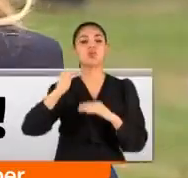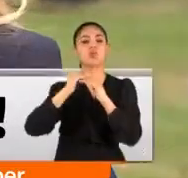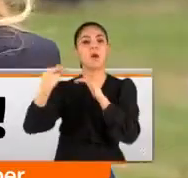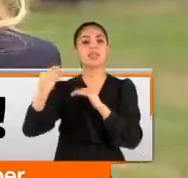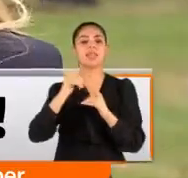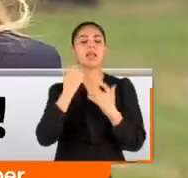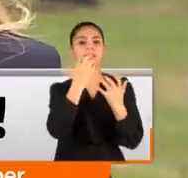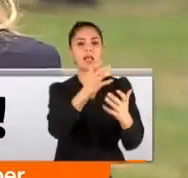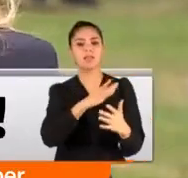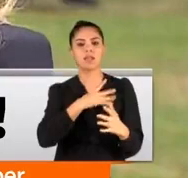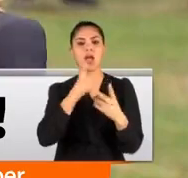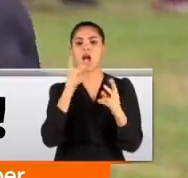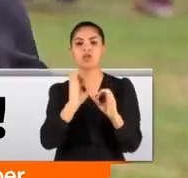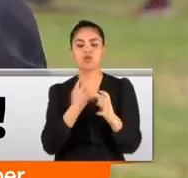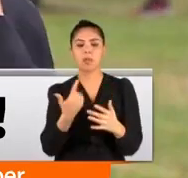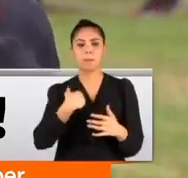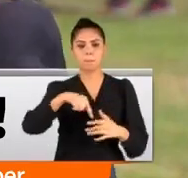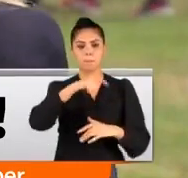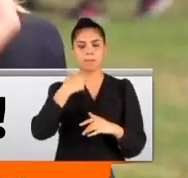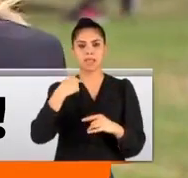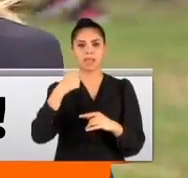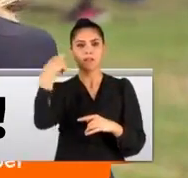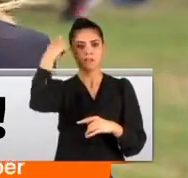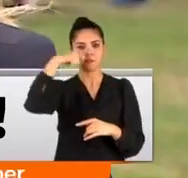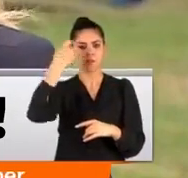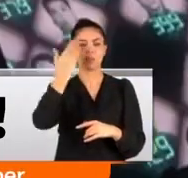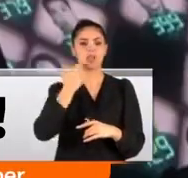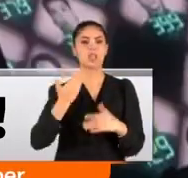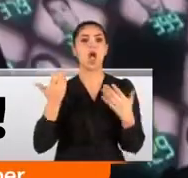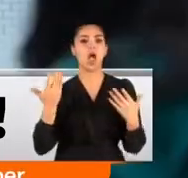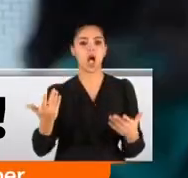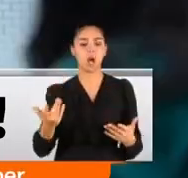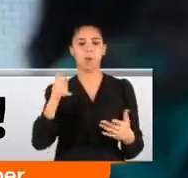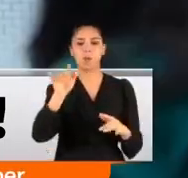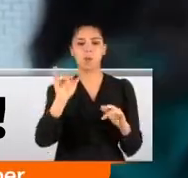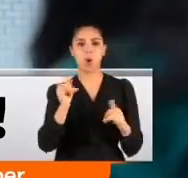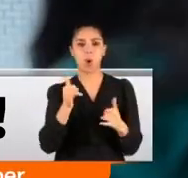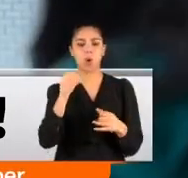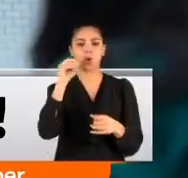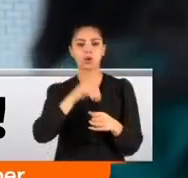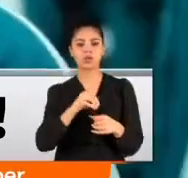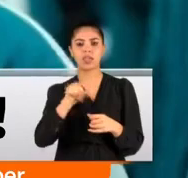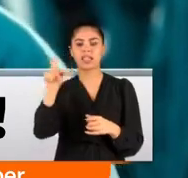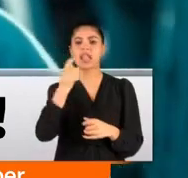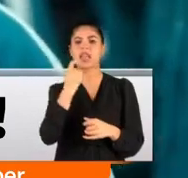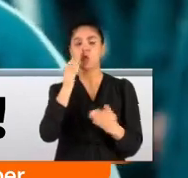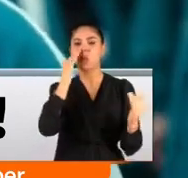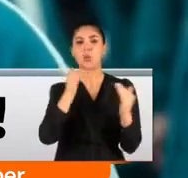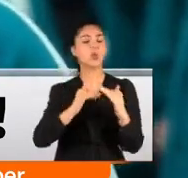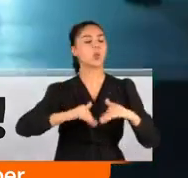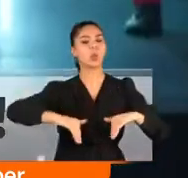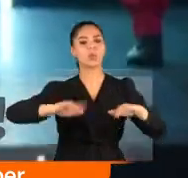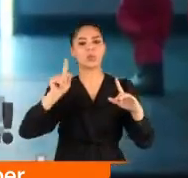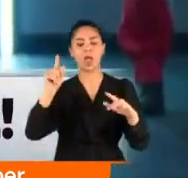Şöyle açıklamalar yapılabilir. Bizler evet diziler filmler izliyoruz. Ancak bu oyunların içeriği senin yaşına uygun değil.